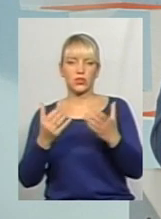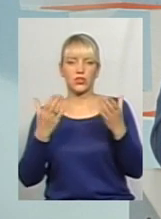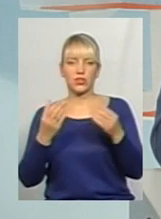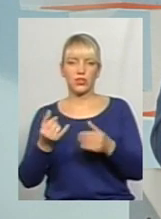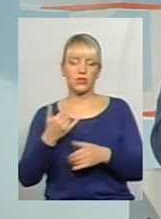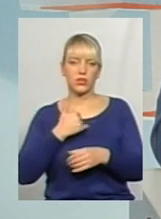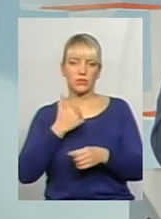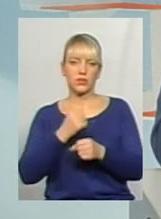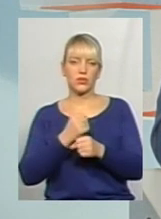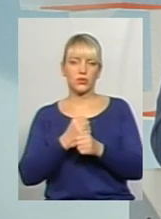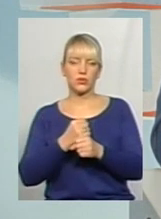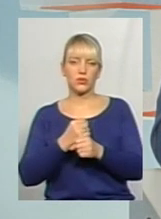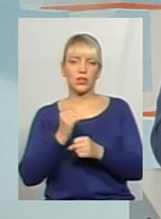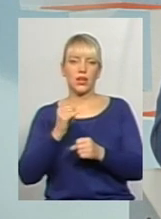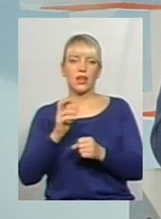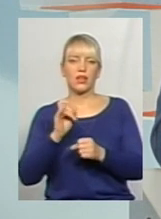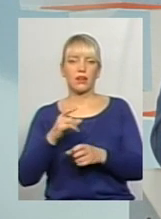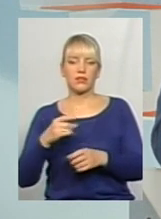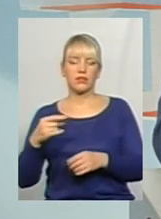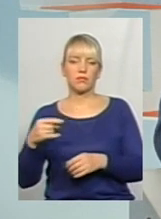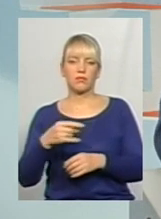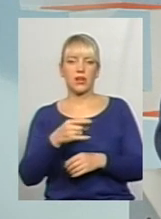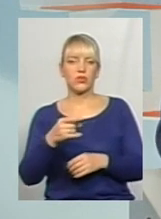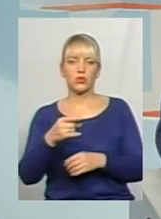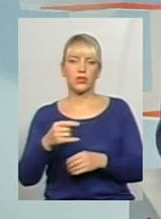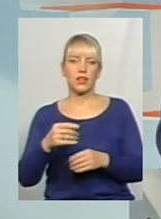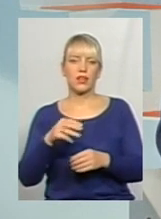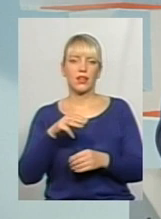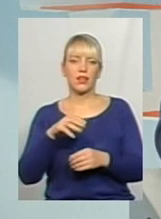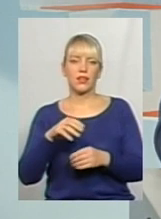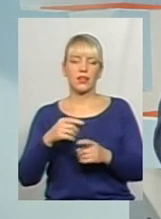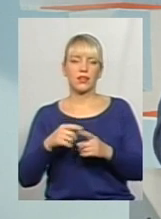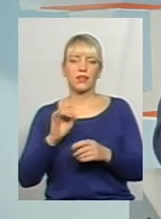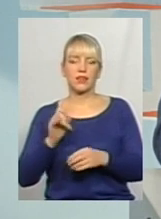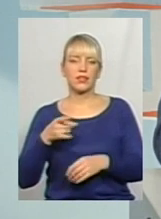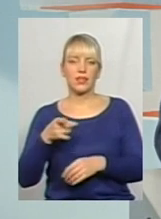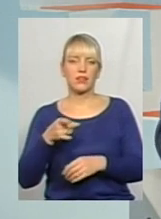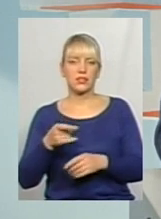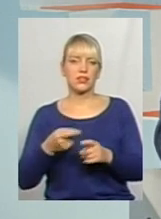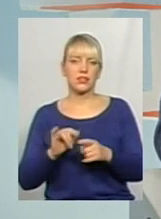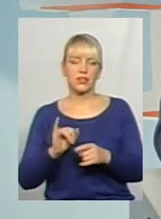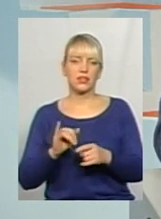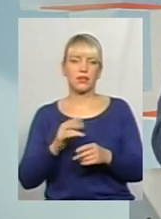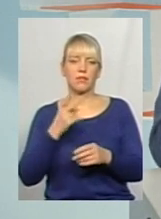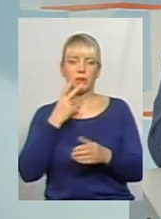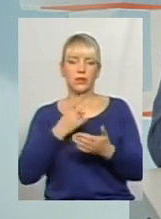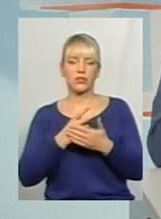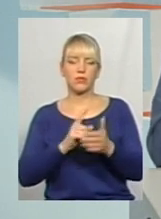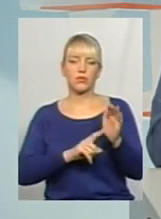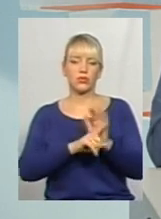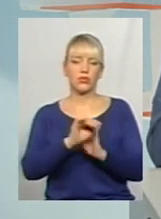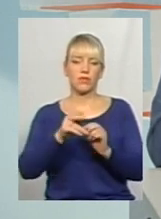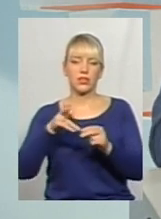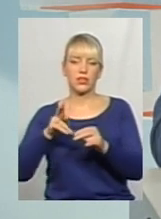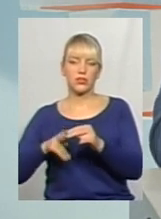працюють маршрути в режимі маршрутного таксі, в яких по графіку передбачена лише початкова і кінцева зупинка. Тому іде